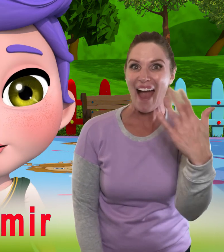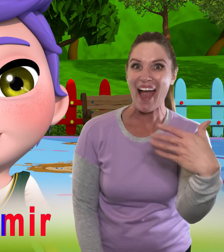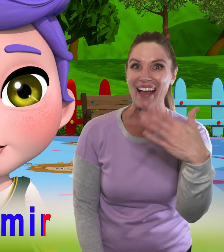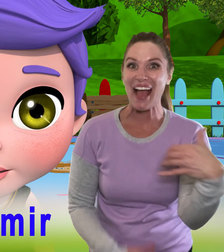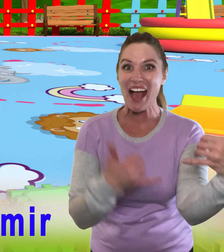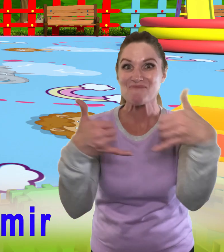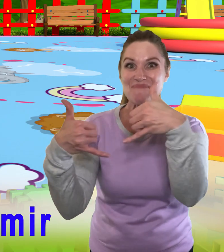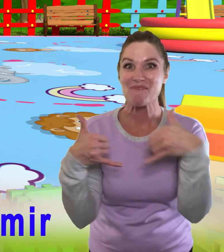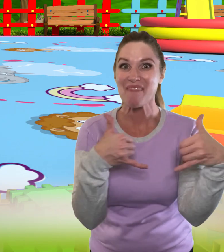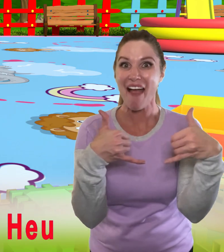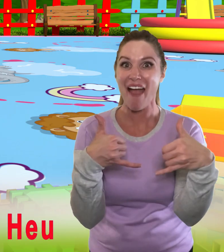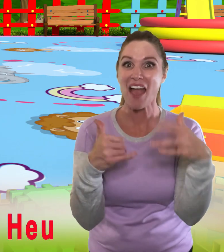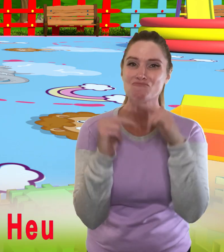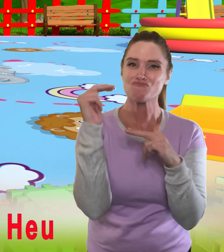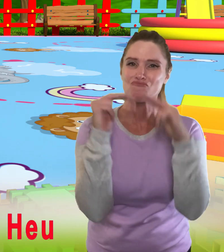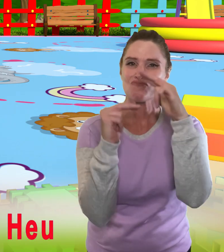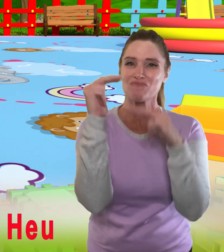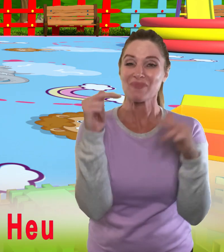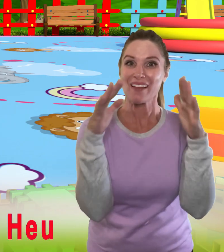hey, spiel mit mir